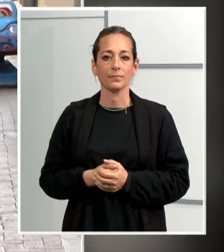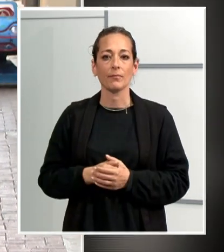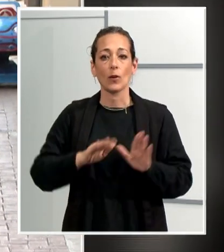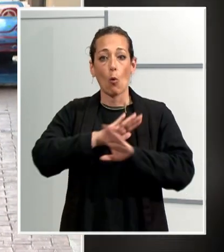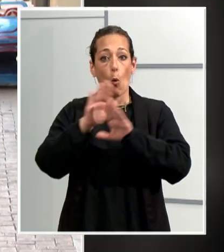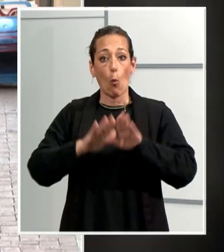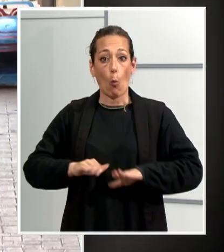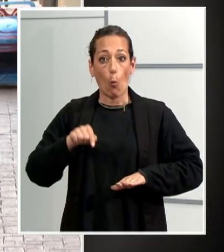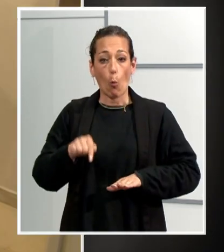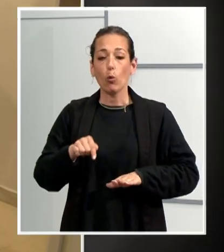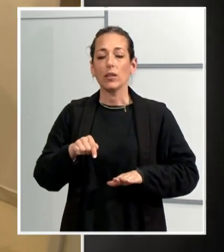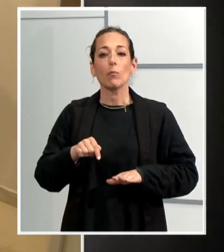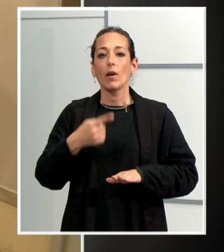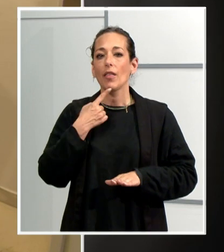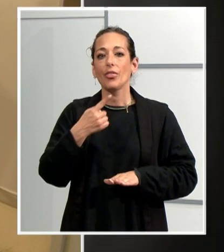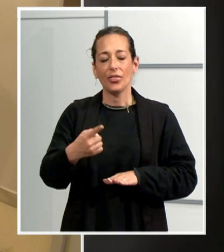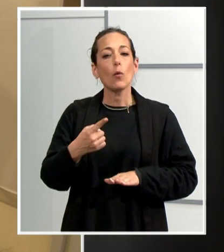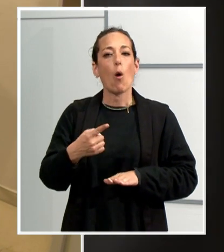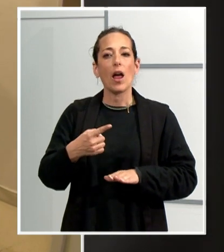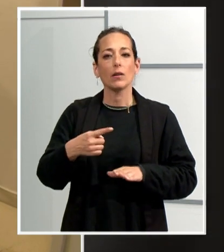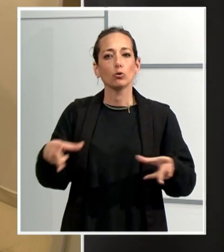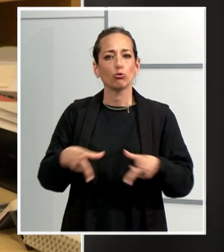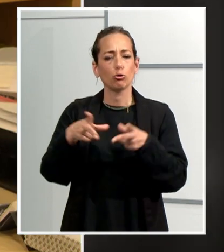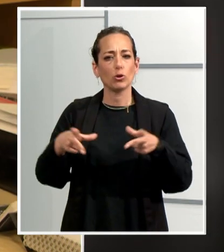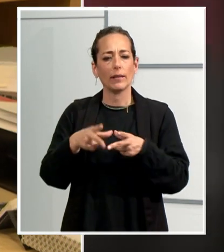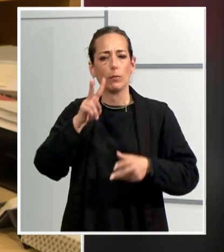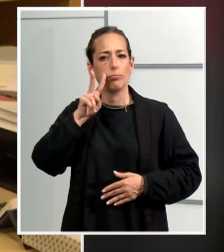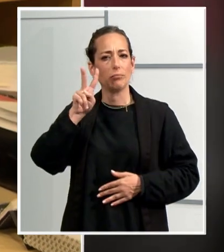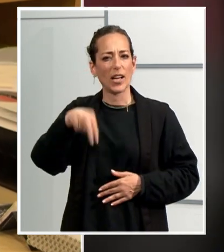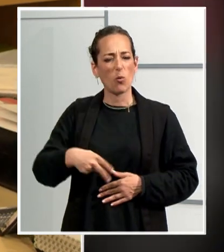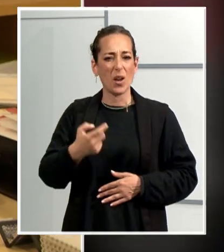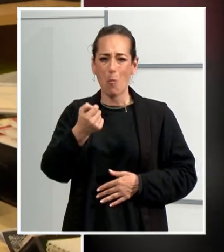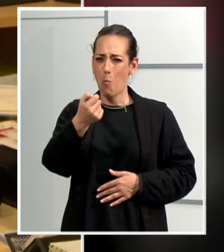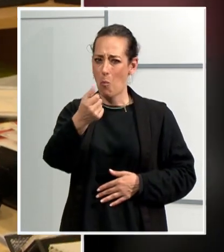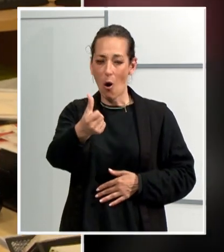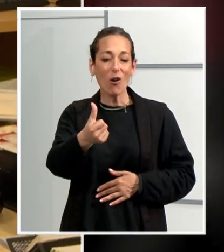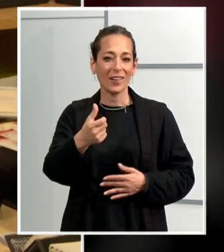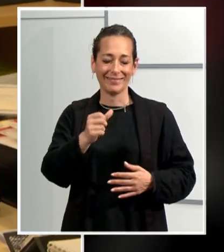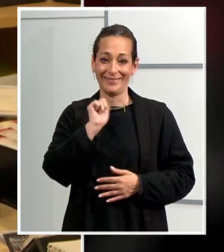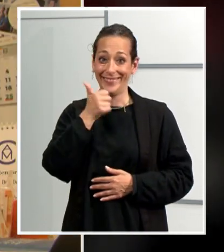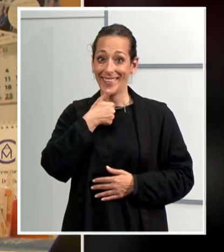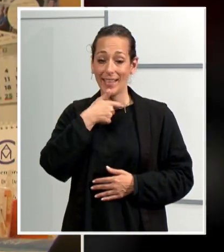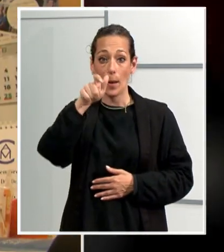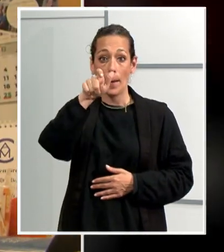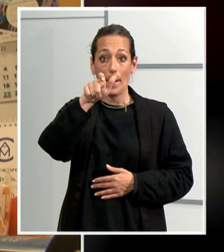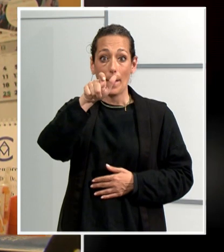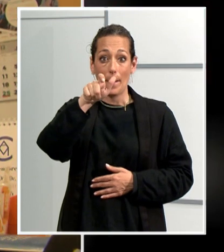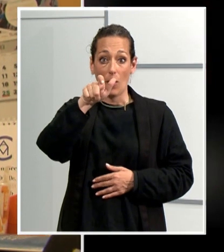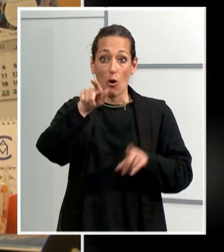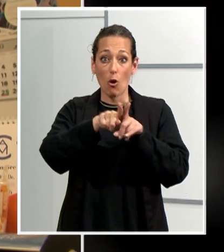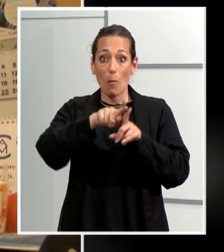entrevistats consideren que la societat fa un reconeixement més aviat baix del paper que desenvolupen les persones grans.